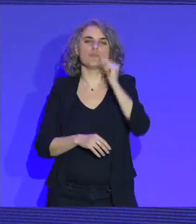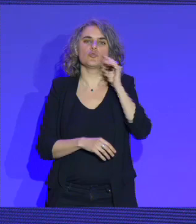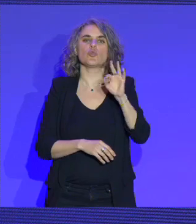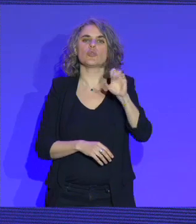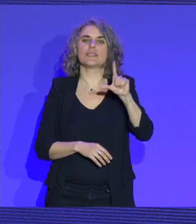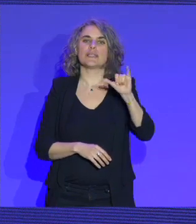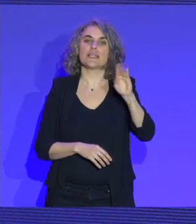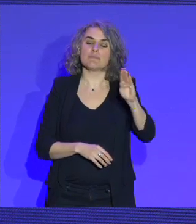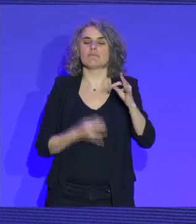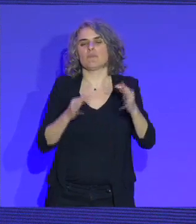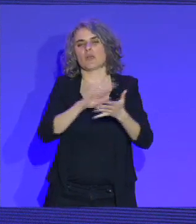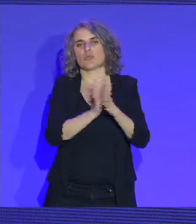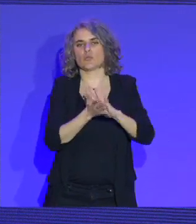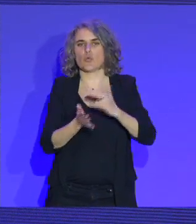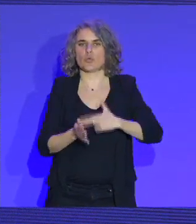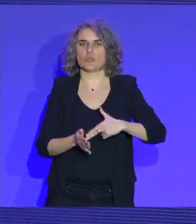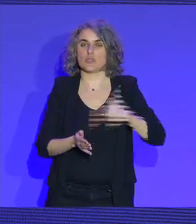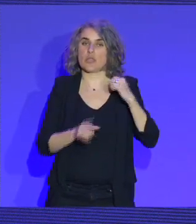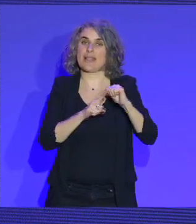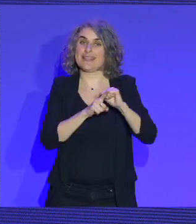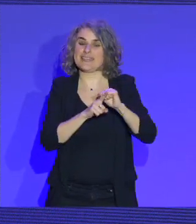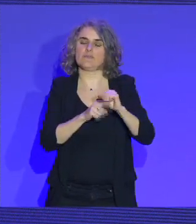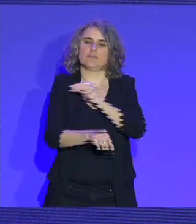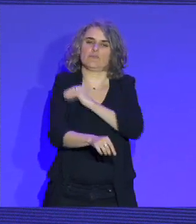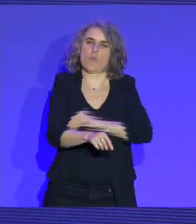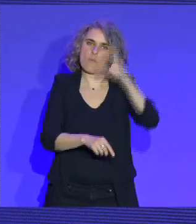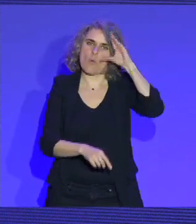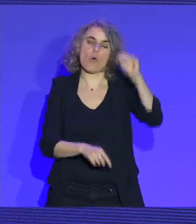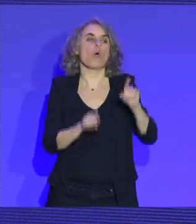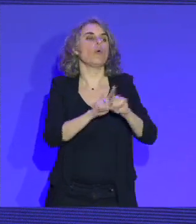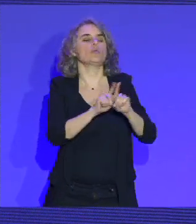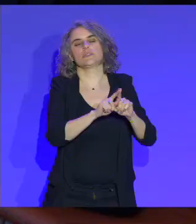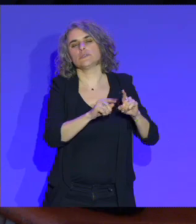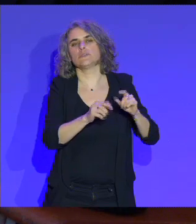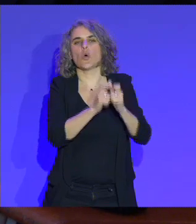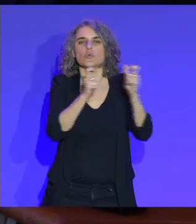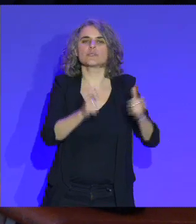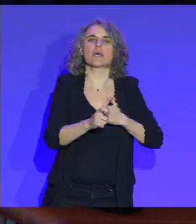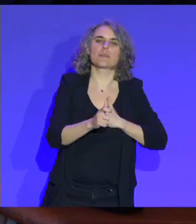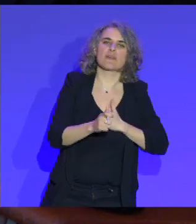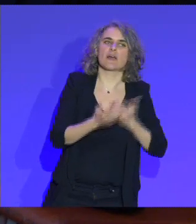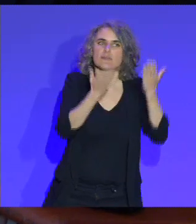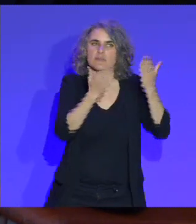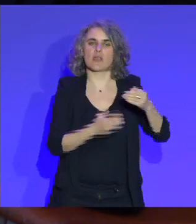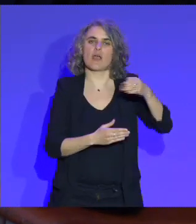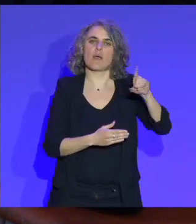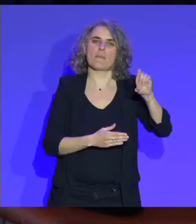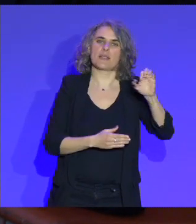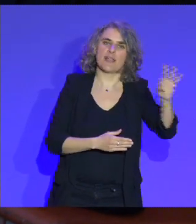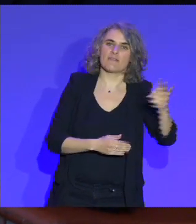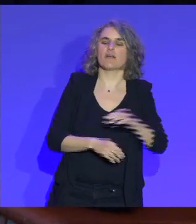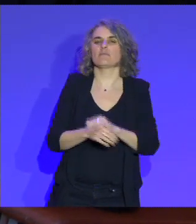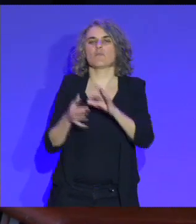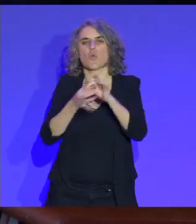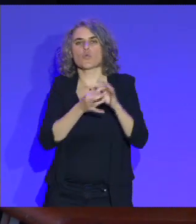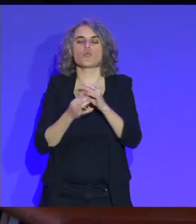pour l'Association nationale des ligues de sport professionnel, et puis le monde économique, représenté à la fois par l'EMEDEF, par l'Union Sport et